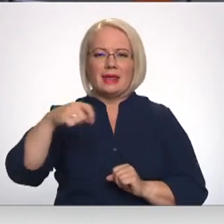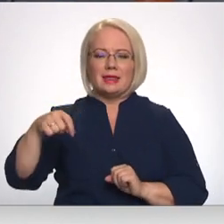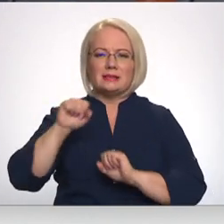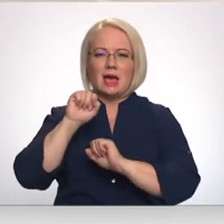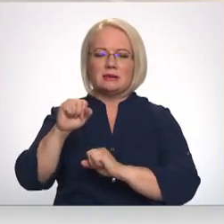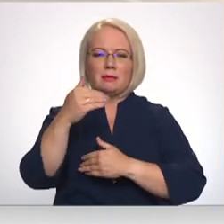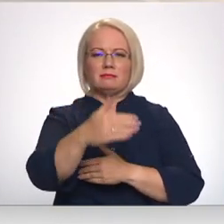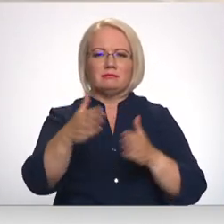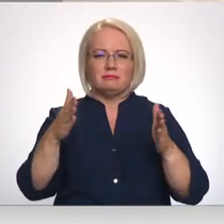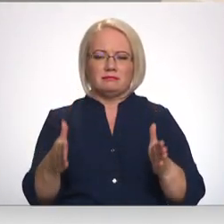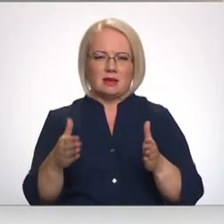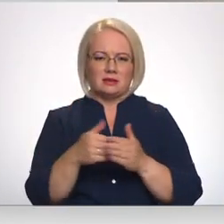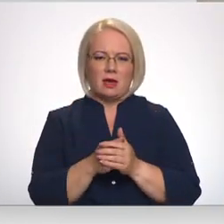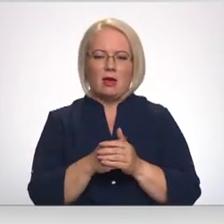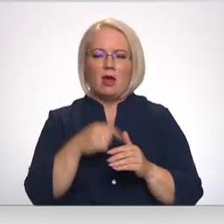naudas kastēs.